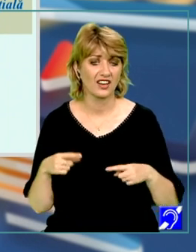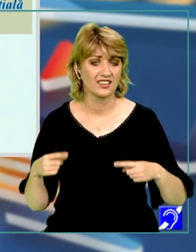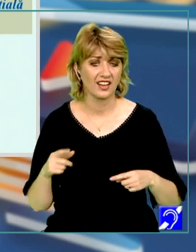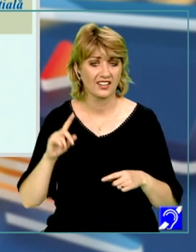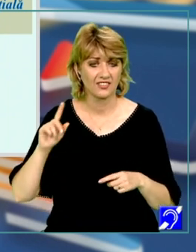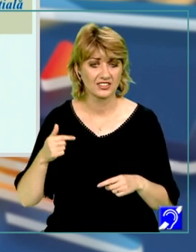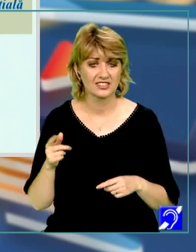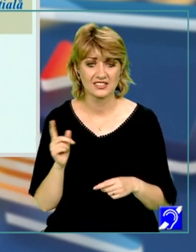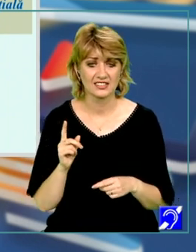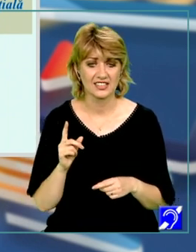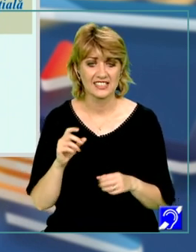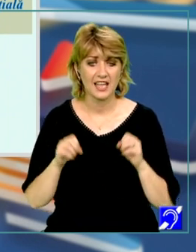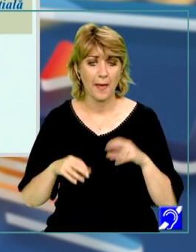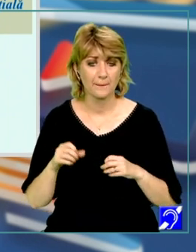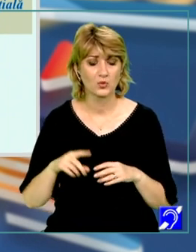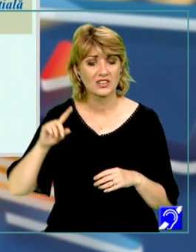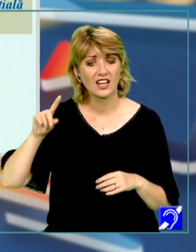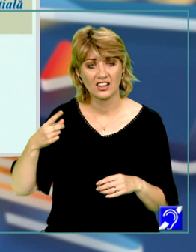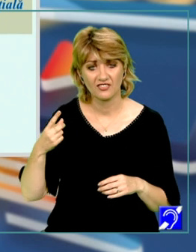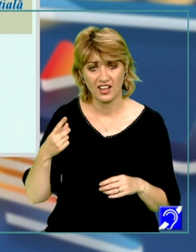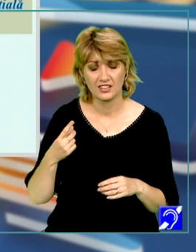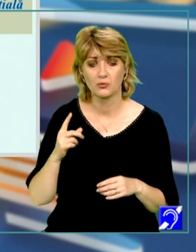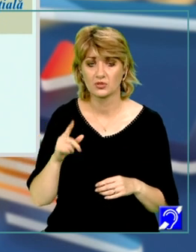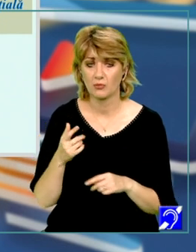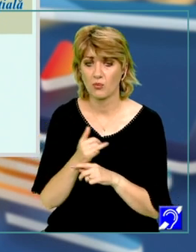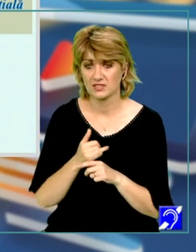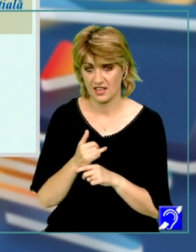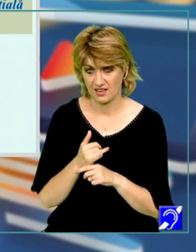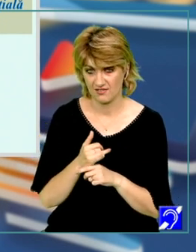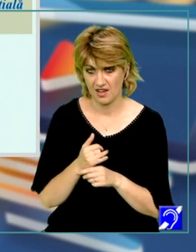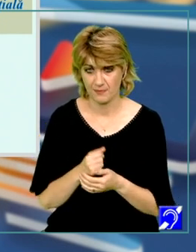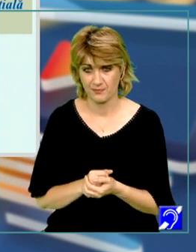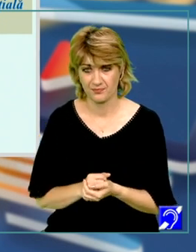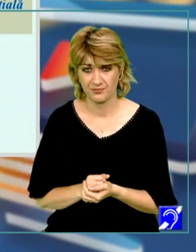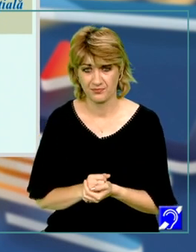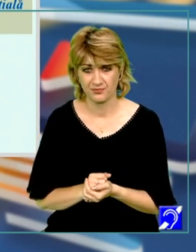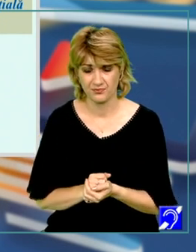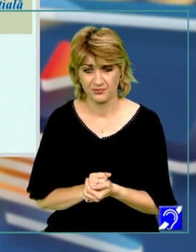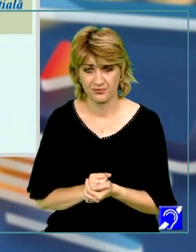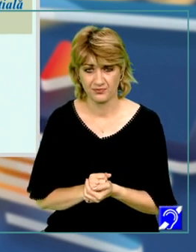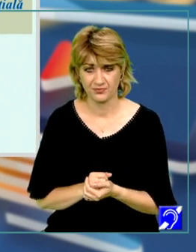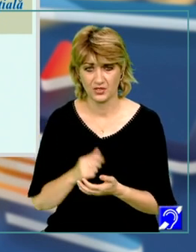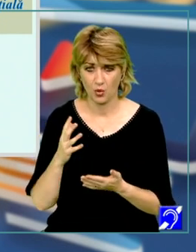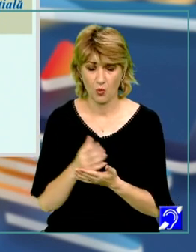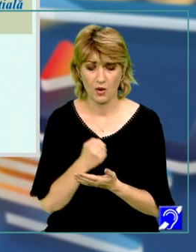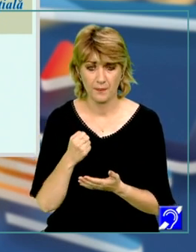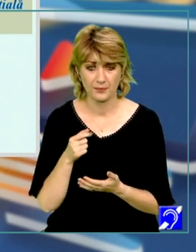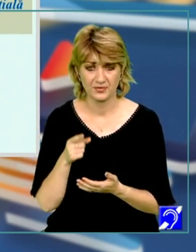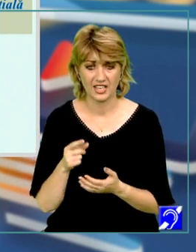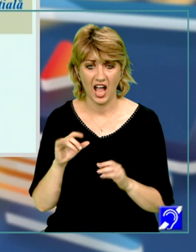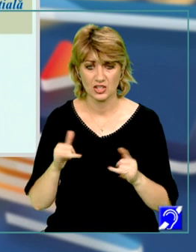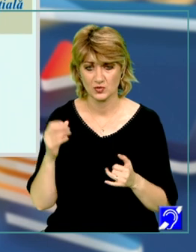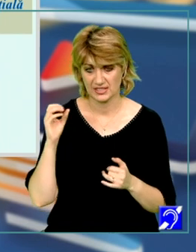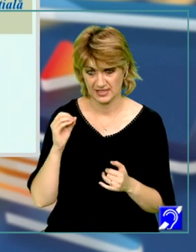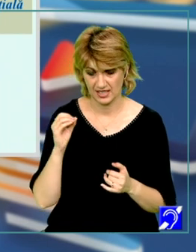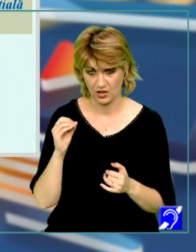Semnul derivatei ne interesează și atunci putem observa că luând în considerare și cazul 0, când